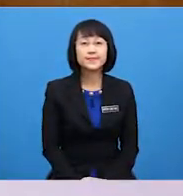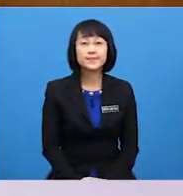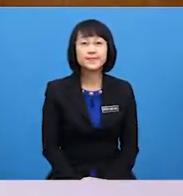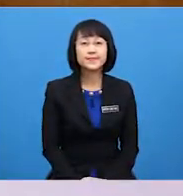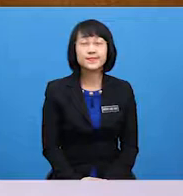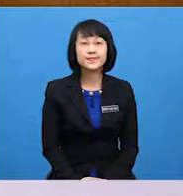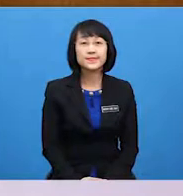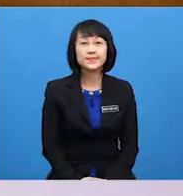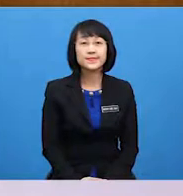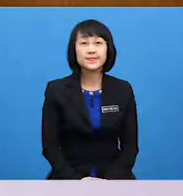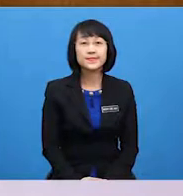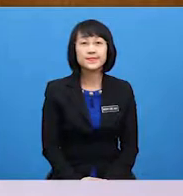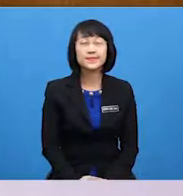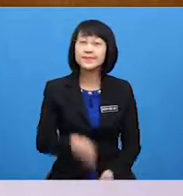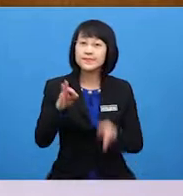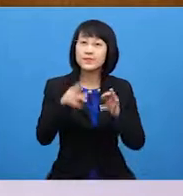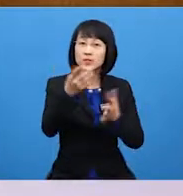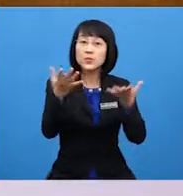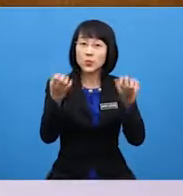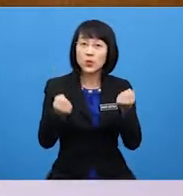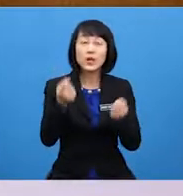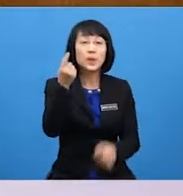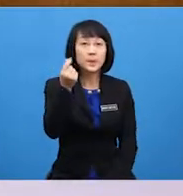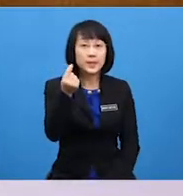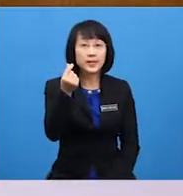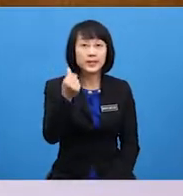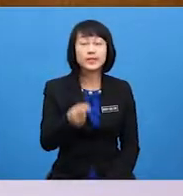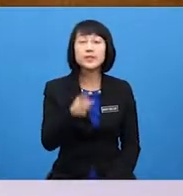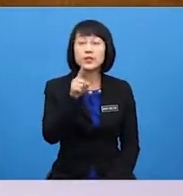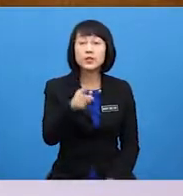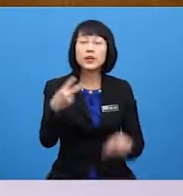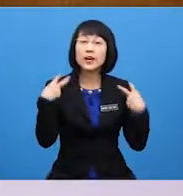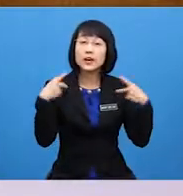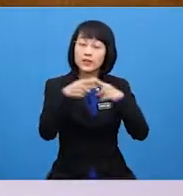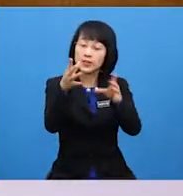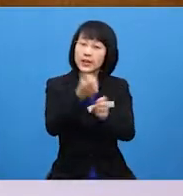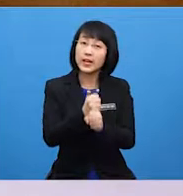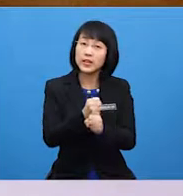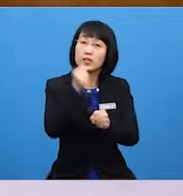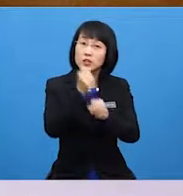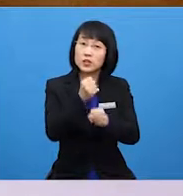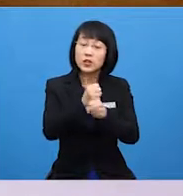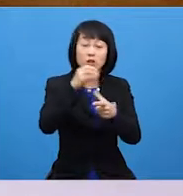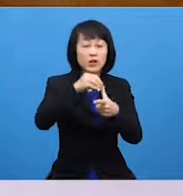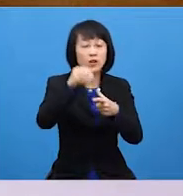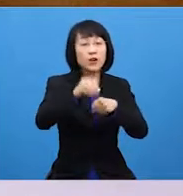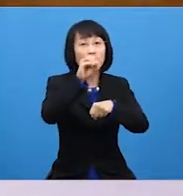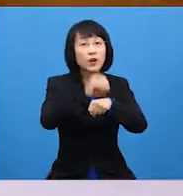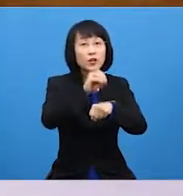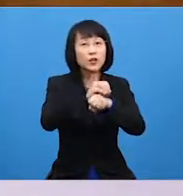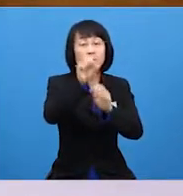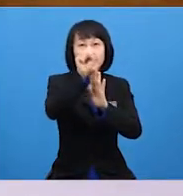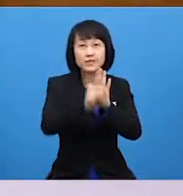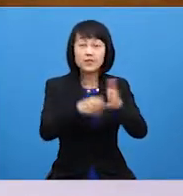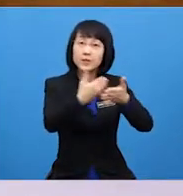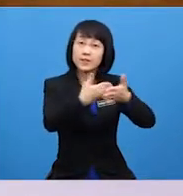So, if you want money, you have to get a job or occupation But